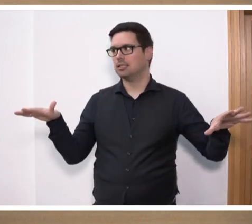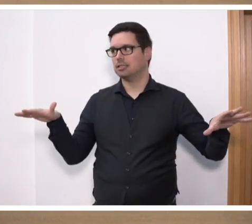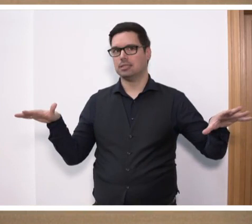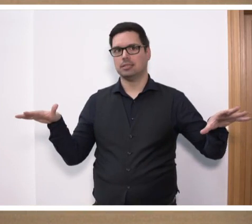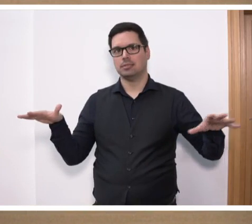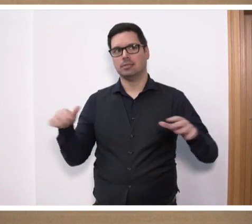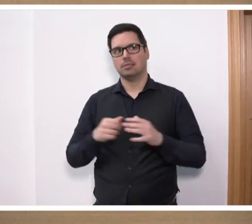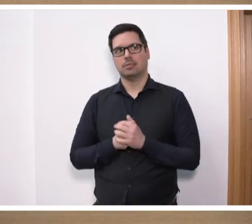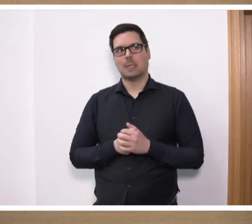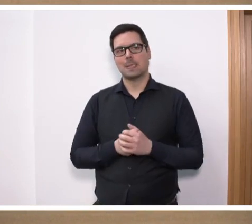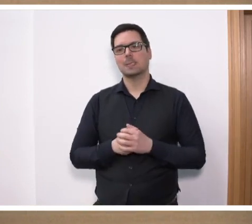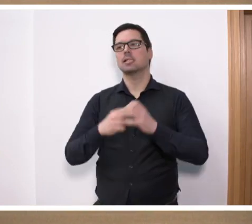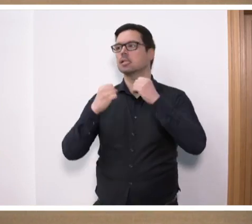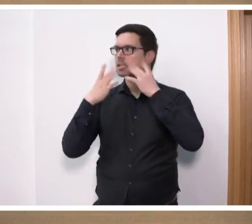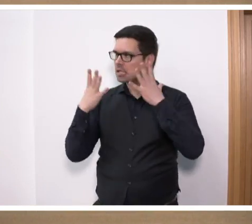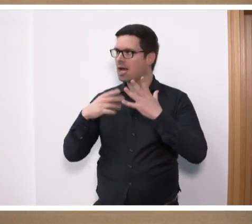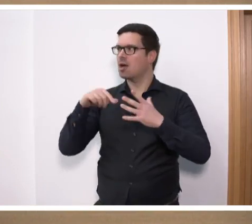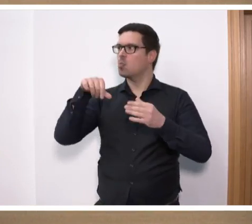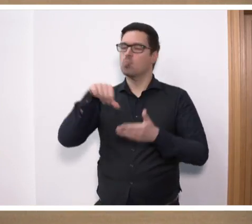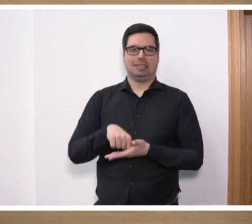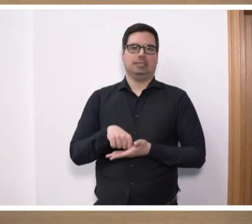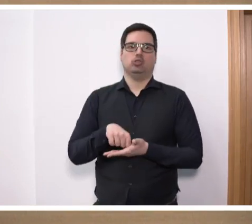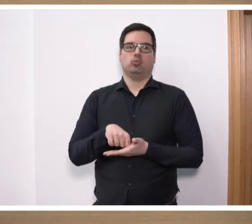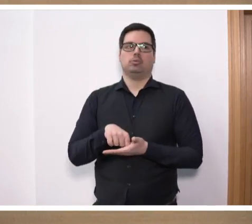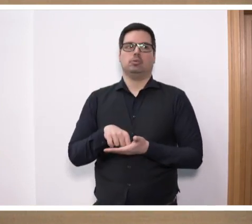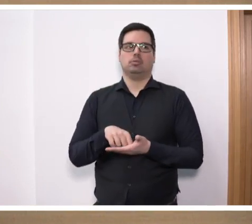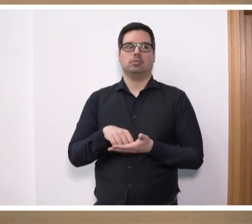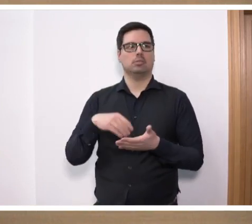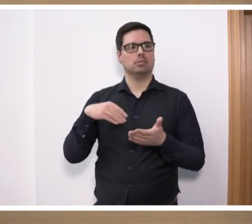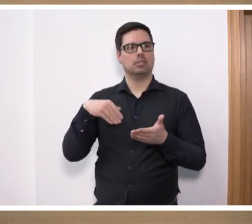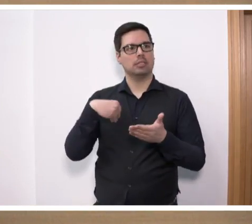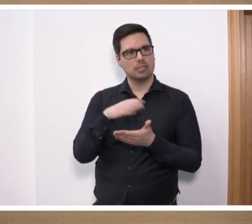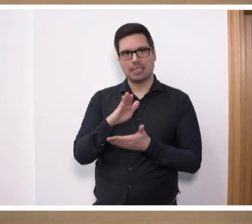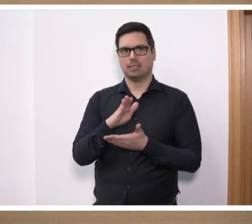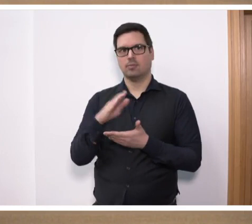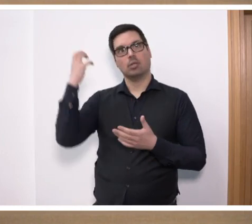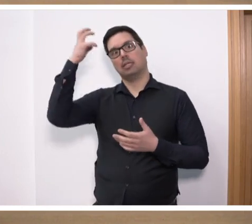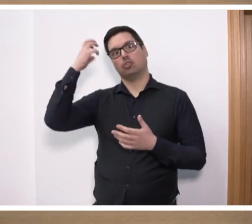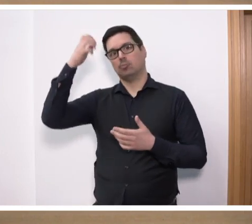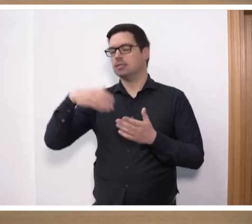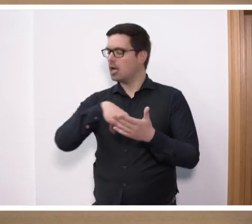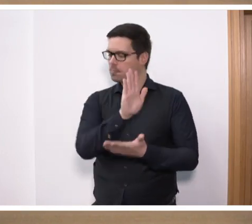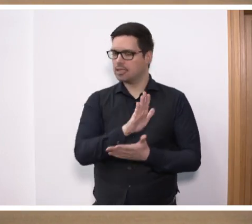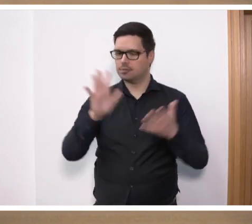kein Vertun, ganz klare Position von unserer Seite. Wir lehnen diese völkischen Hirngespinste ab.